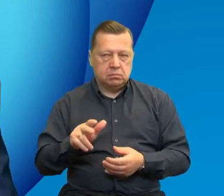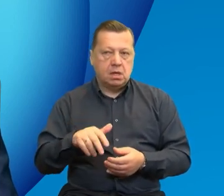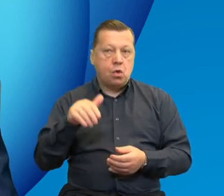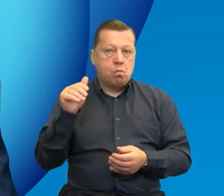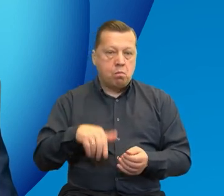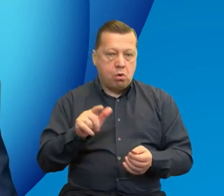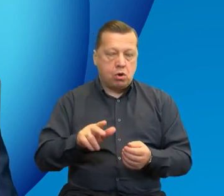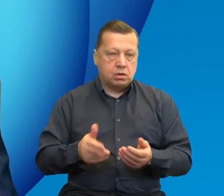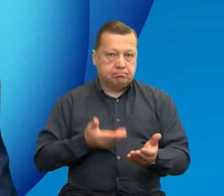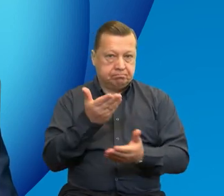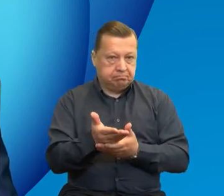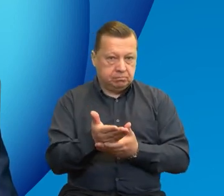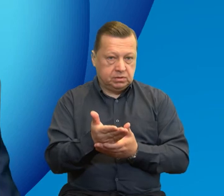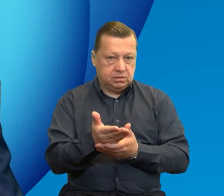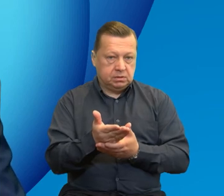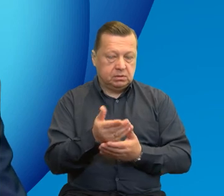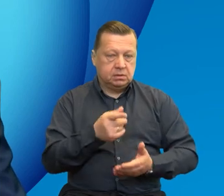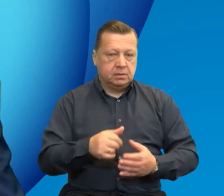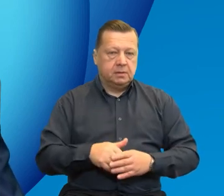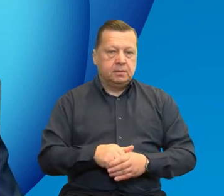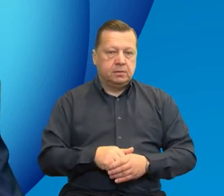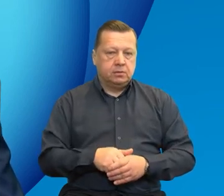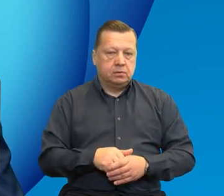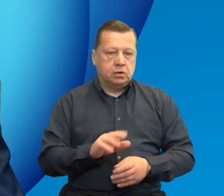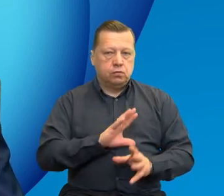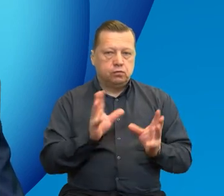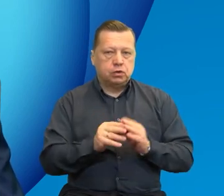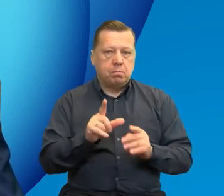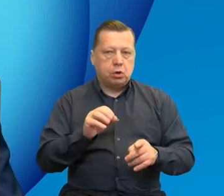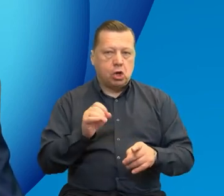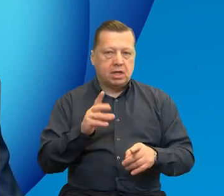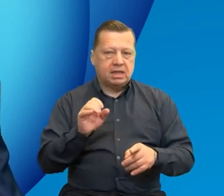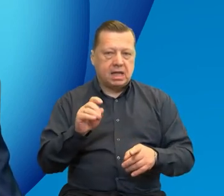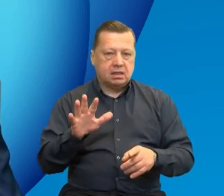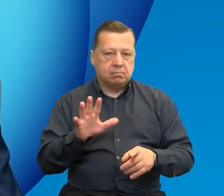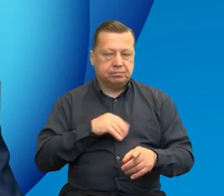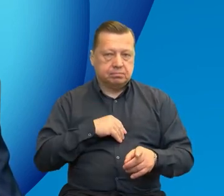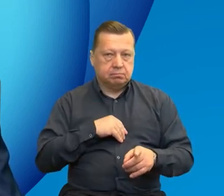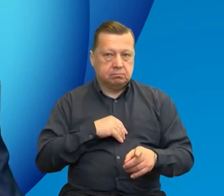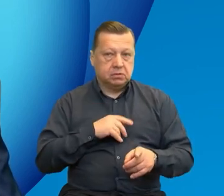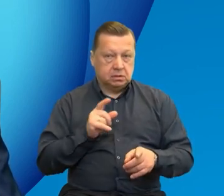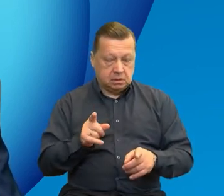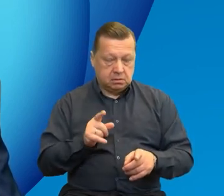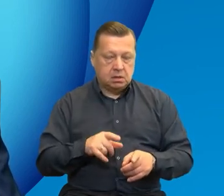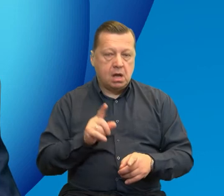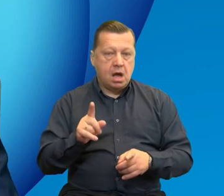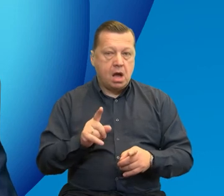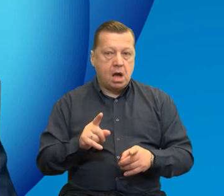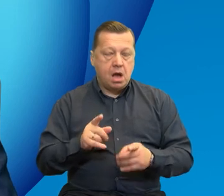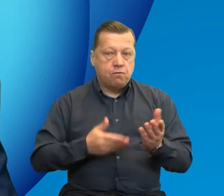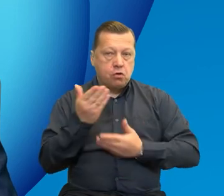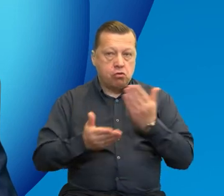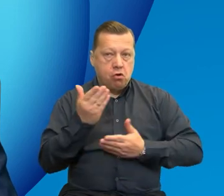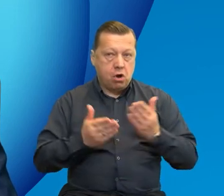aplikować w ramach wszystkich priorytetów. Czy będzie w związku z tym limit wniosków,